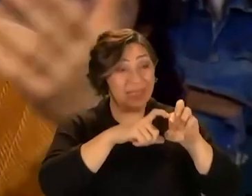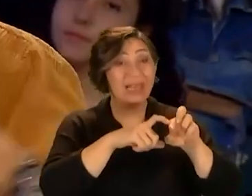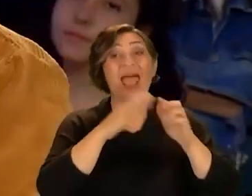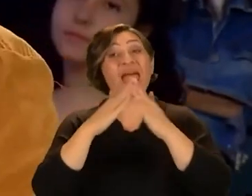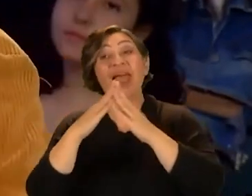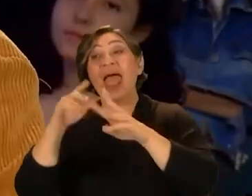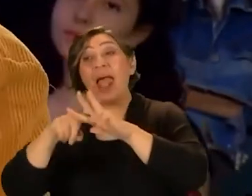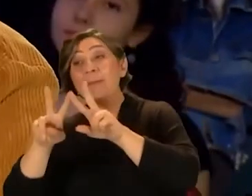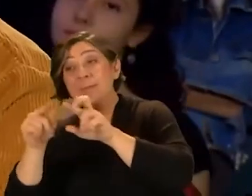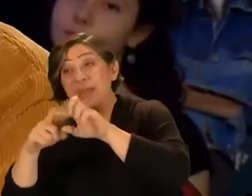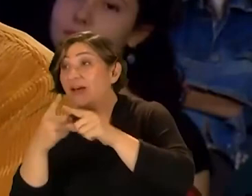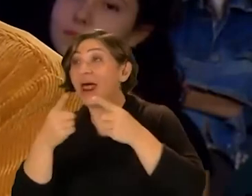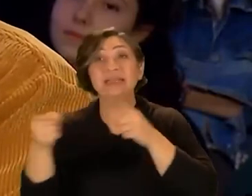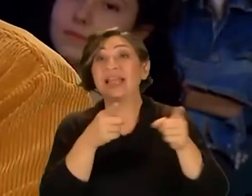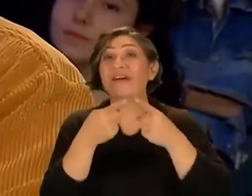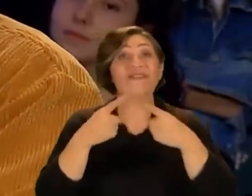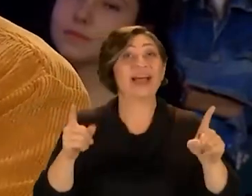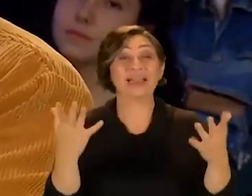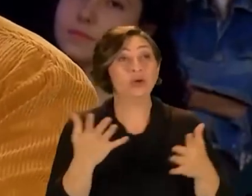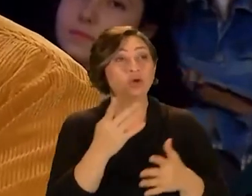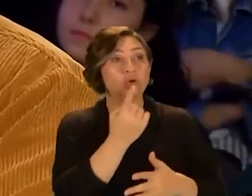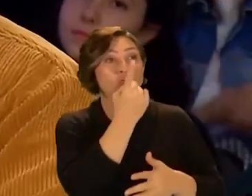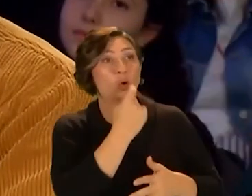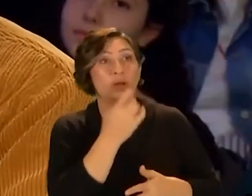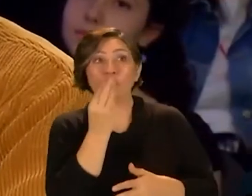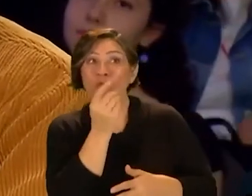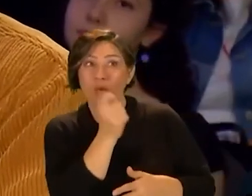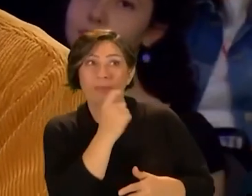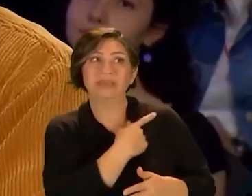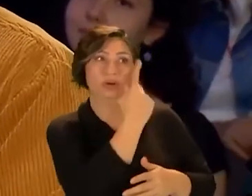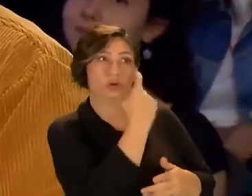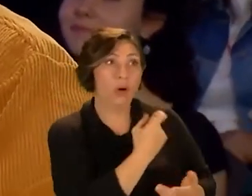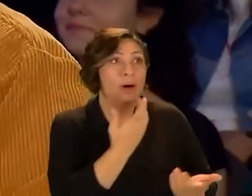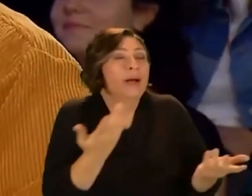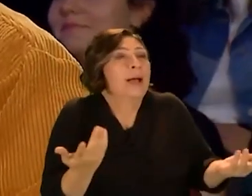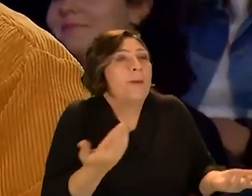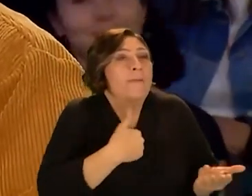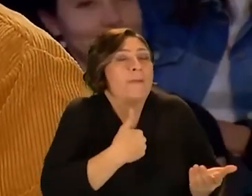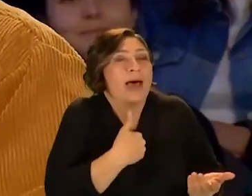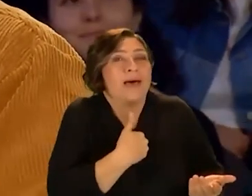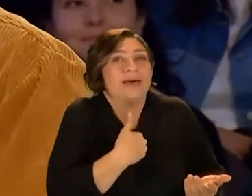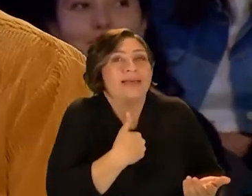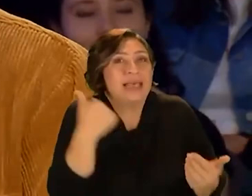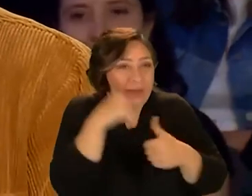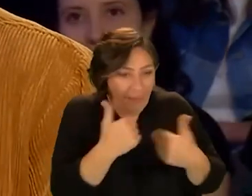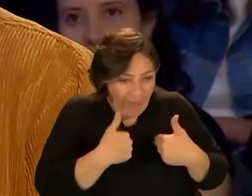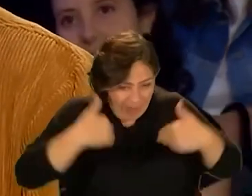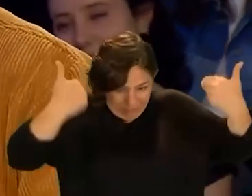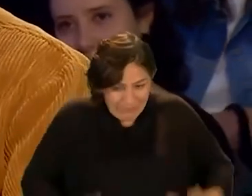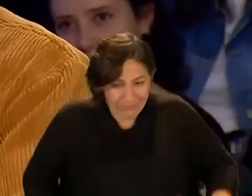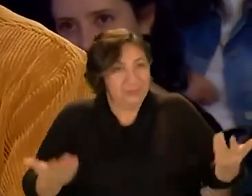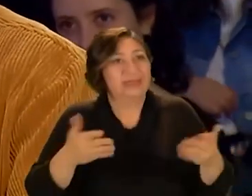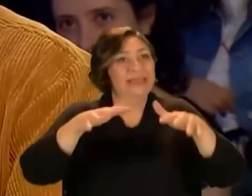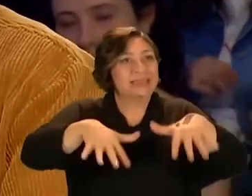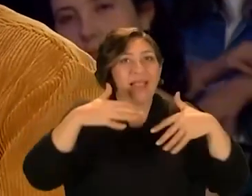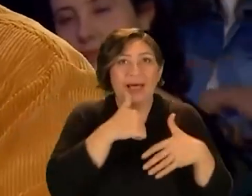diye bir şey sordular Soru da çok zor bir soru bence Çünkü ben Yani yine benim işte